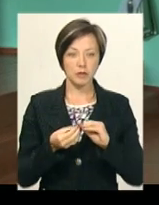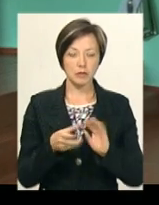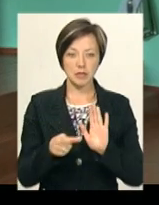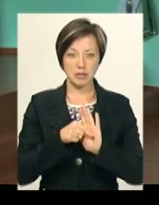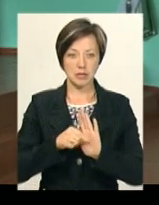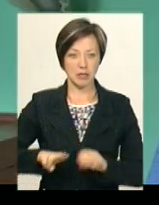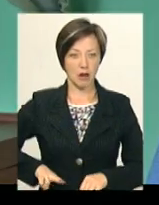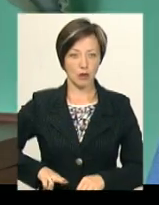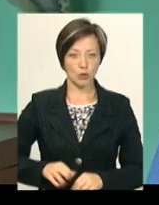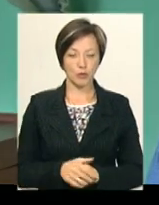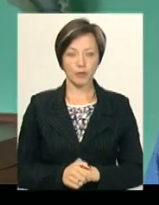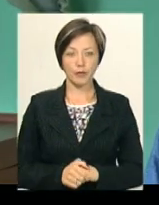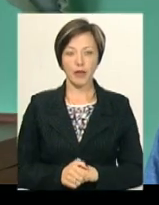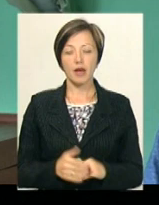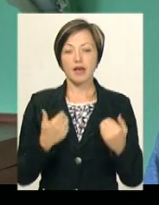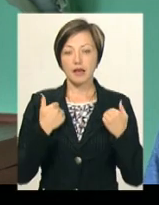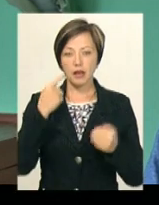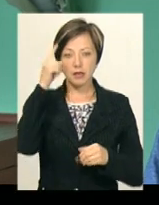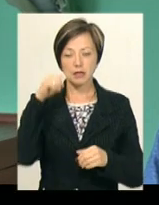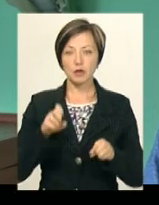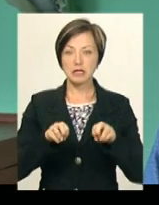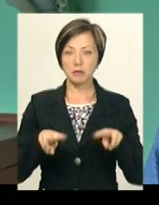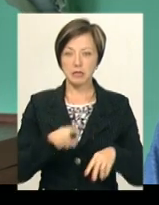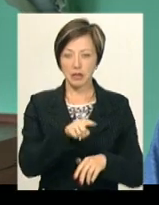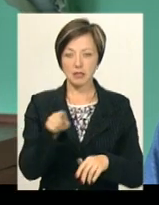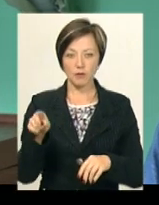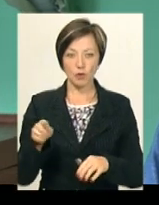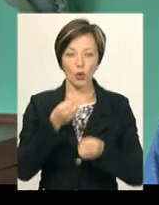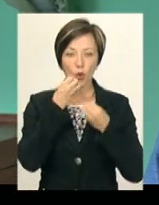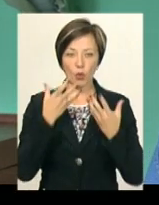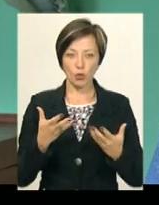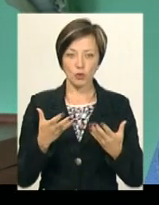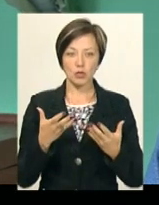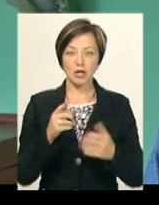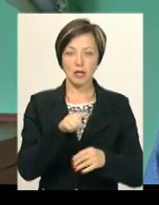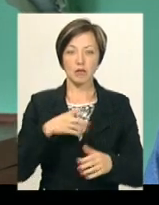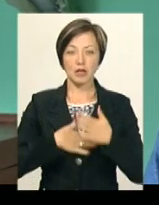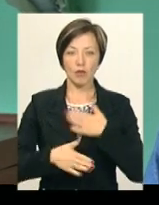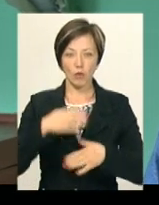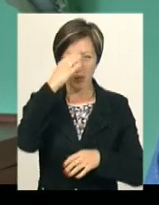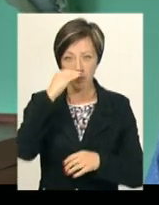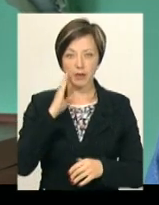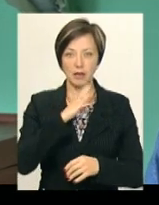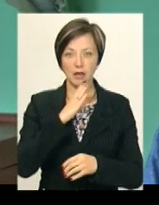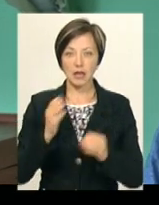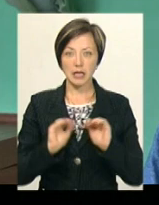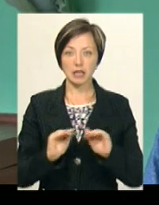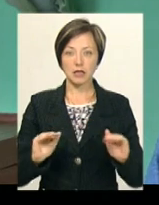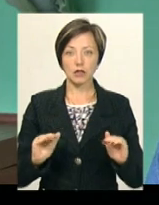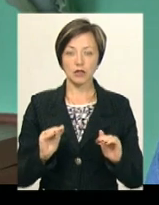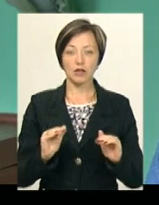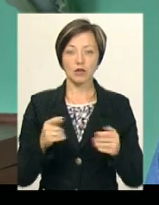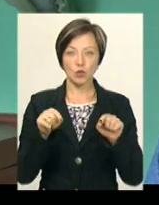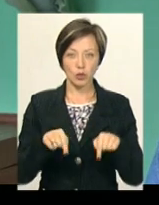з директором. Власне, я знаю, що спеціалісти, вони хороші, ними довольні. Батьки, яких діти дуже давно